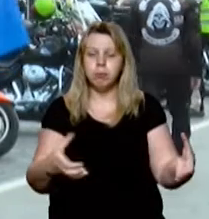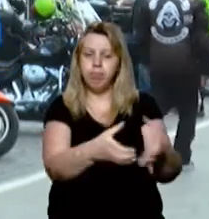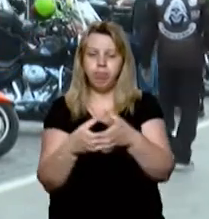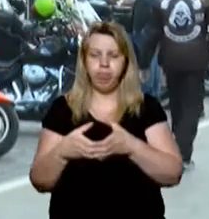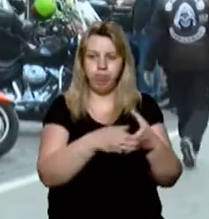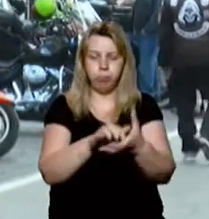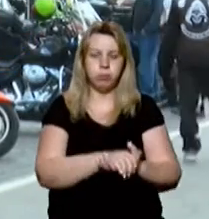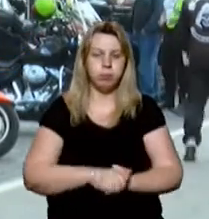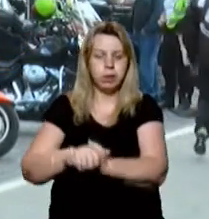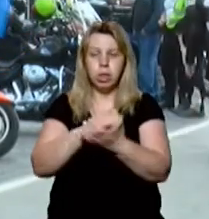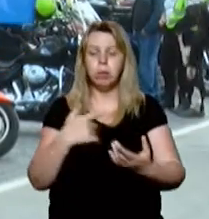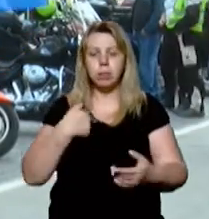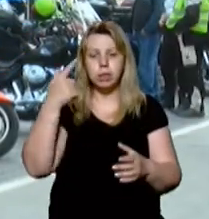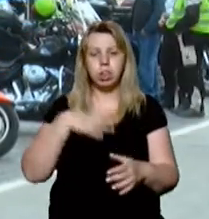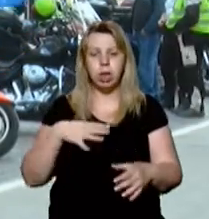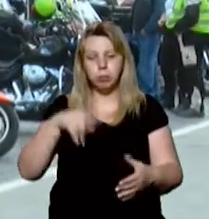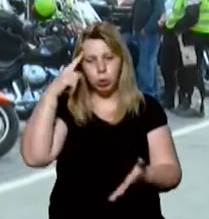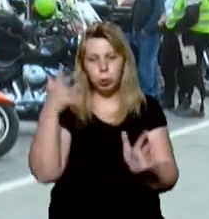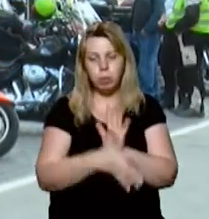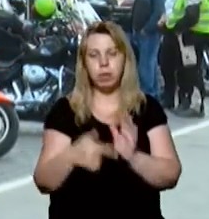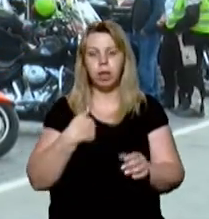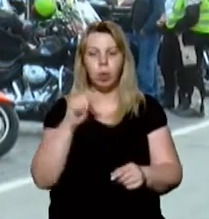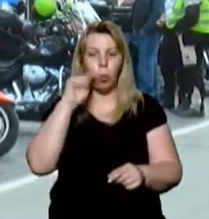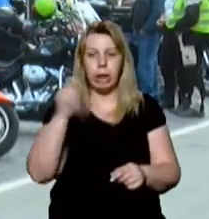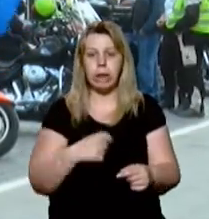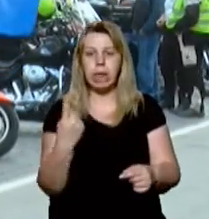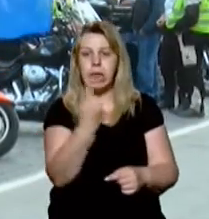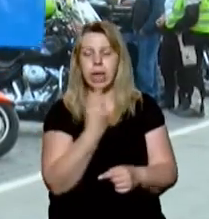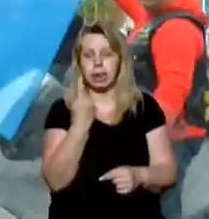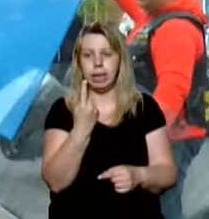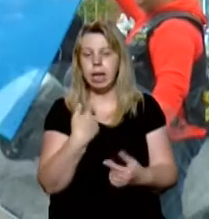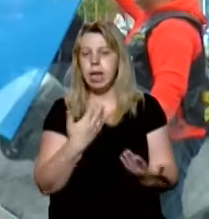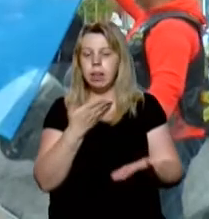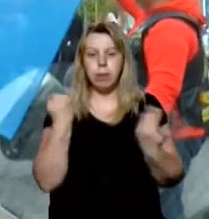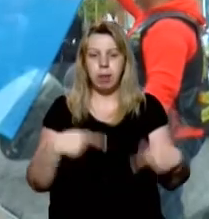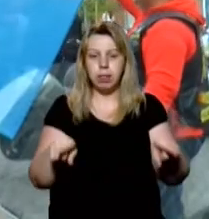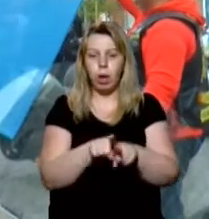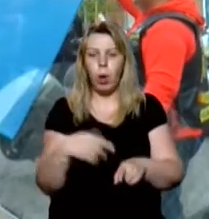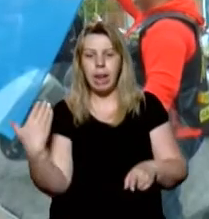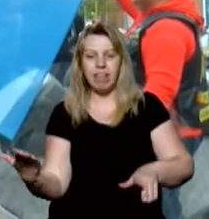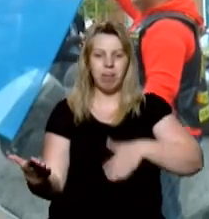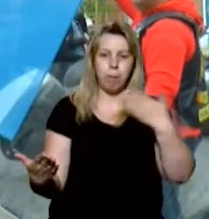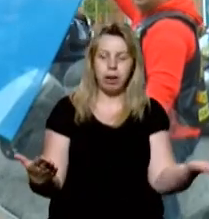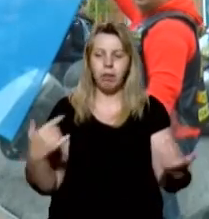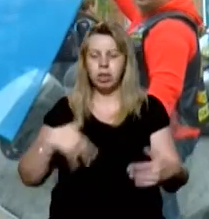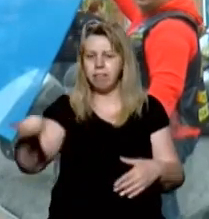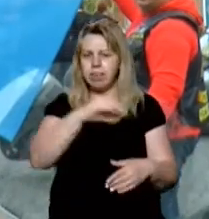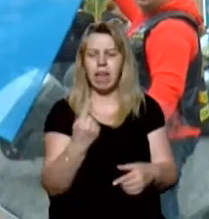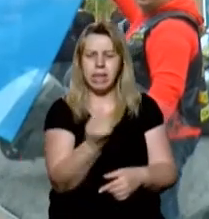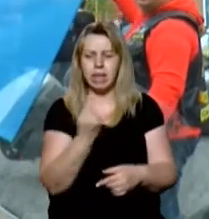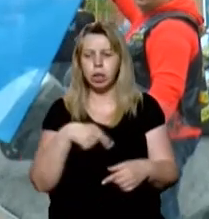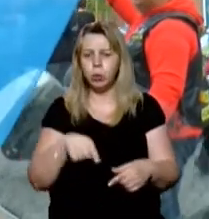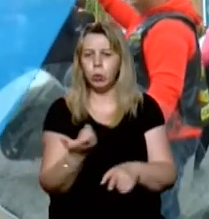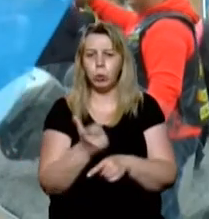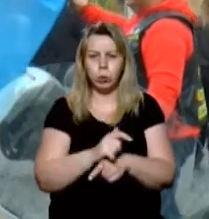чекаємо, що всі таки зрозуміють, що наша Україна єдина. І нема такої лівої, правої. Вона вся єдина. Тому